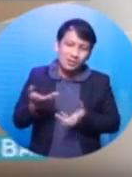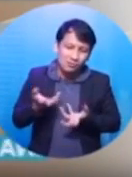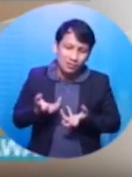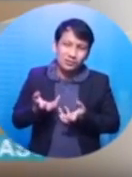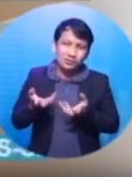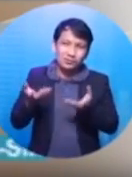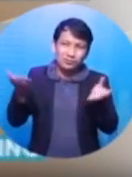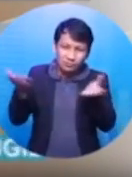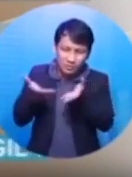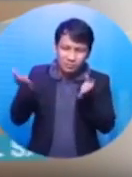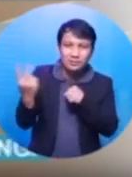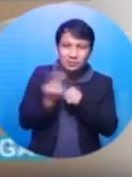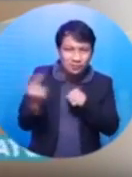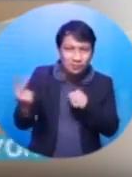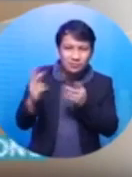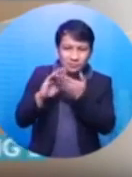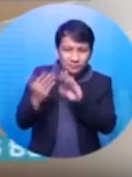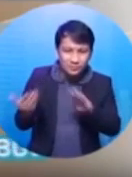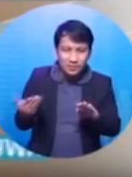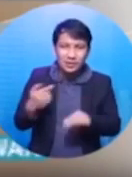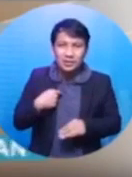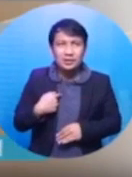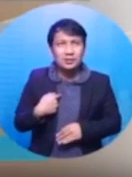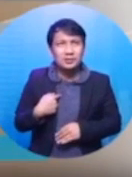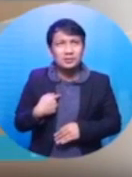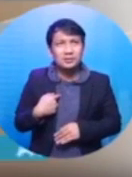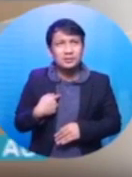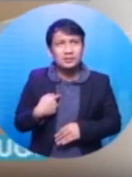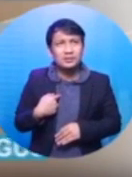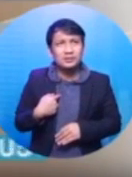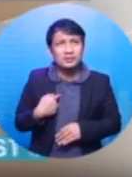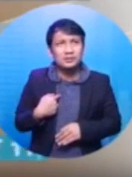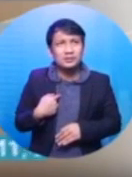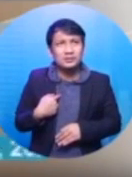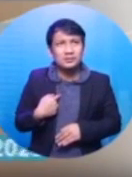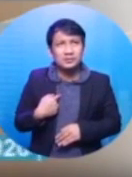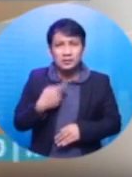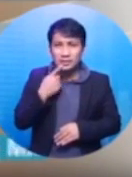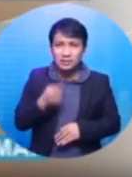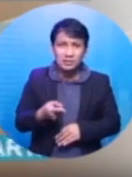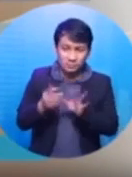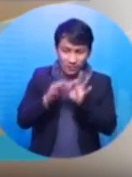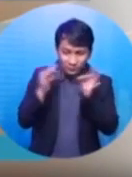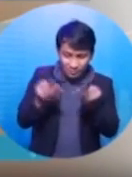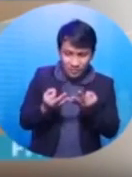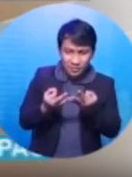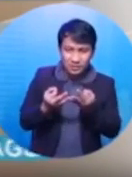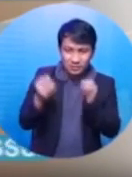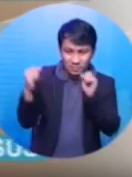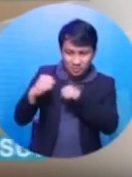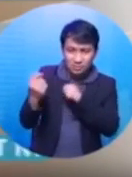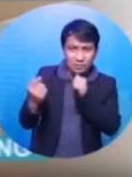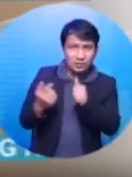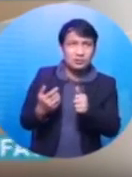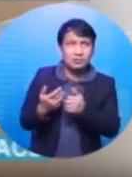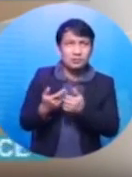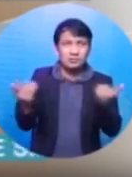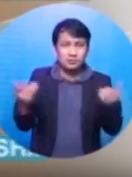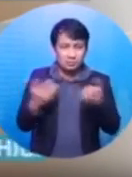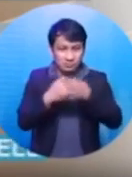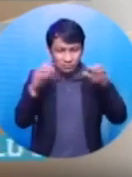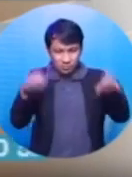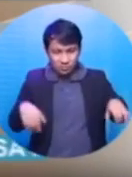Gusto ko kayong pagbatiin. Ito kasi yung tema ng aking programa na pinagbabati po yung magkakamag-anak. Pero kung hindi kayo magkamag-anak, kung